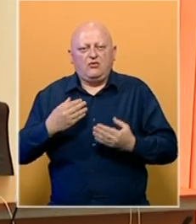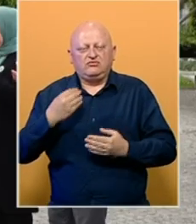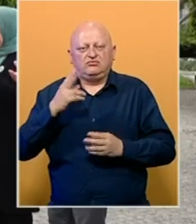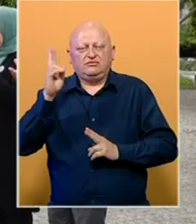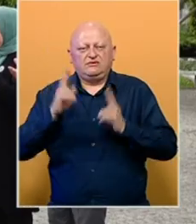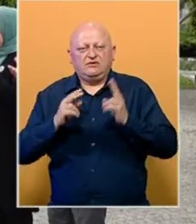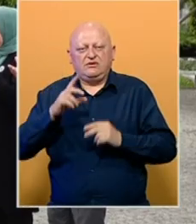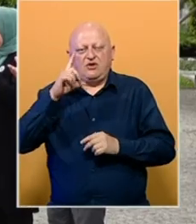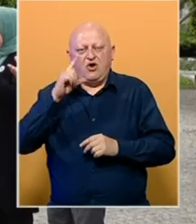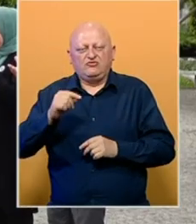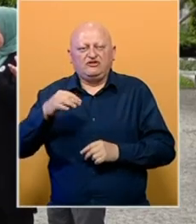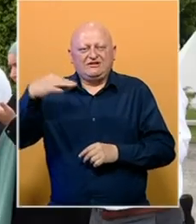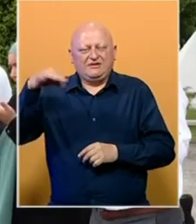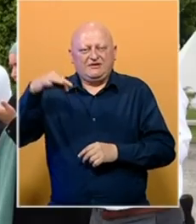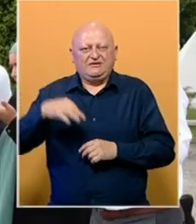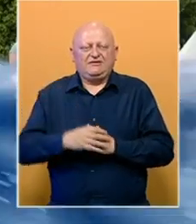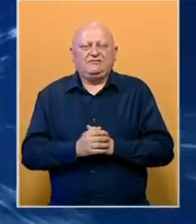sjednici Skupštine opštine Srebrenica.